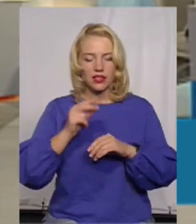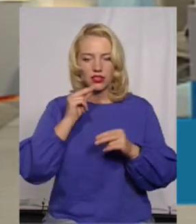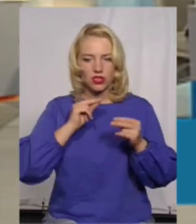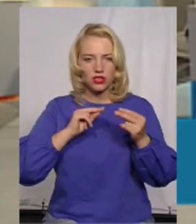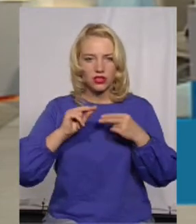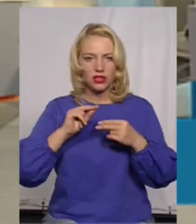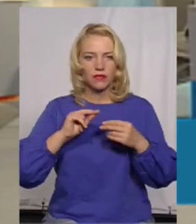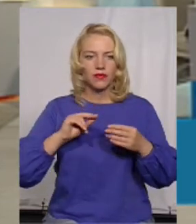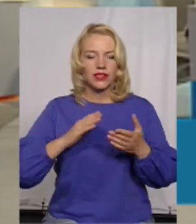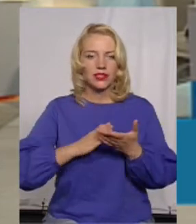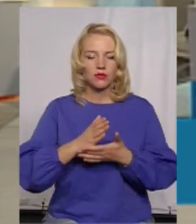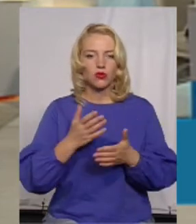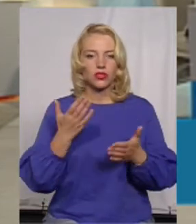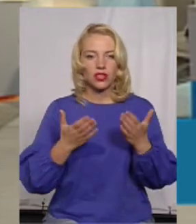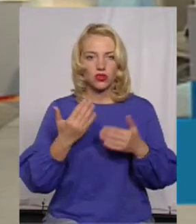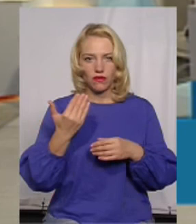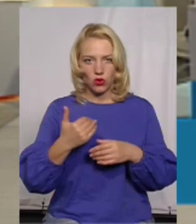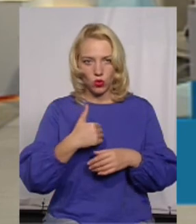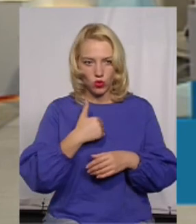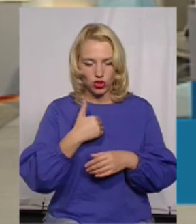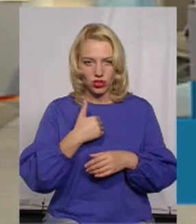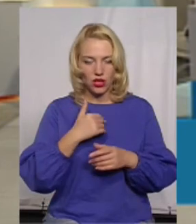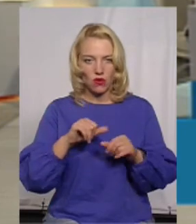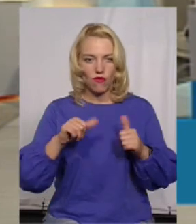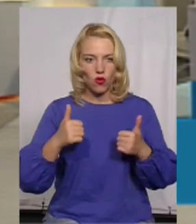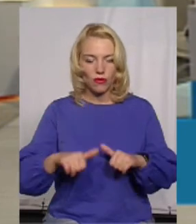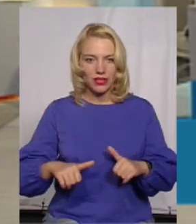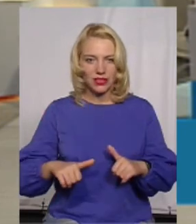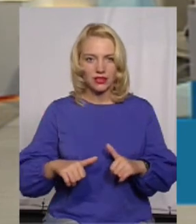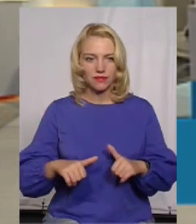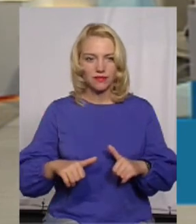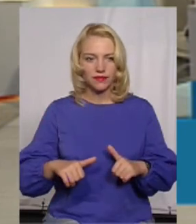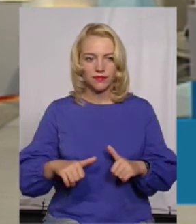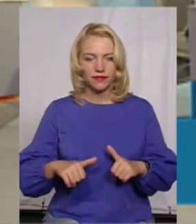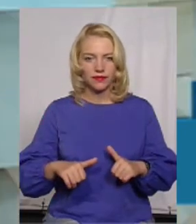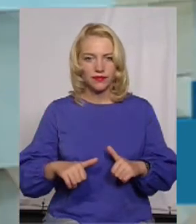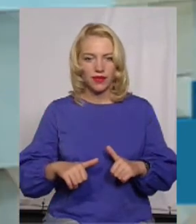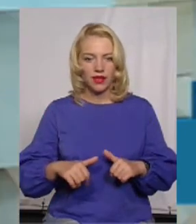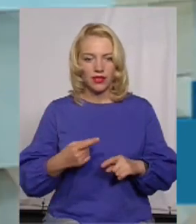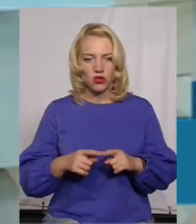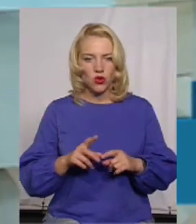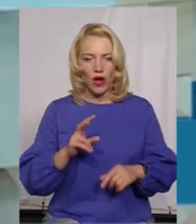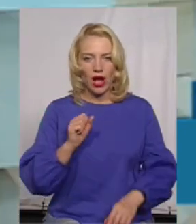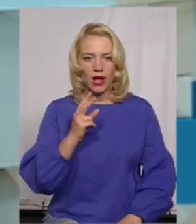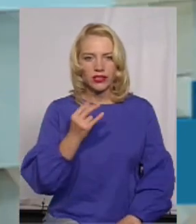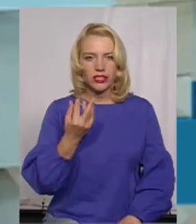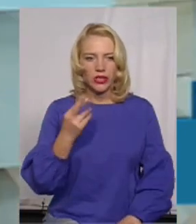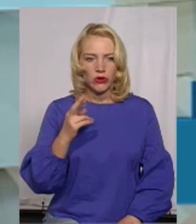спосіб, яким чином це зробити, якщо ви вже хочете оформити дану акцію.